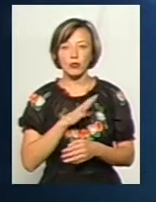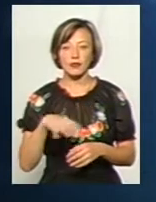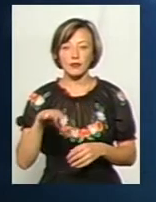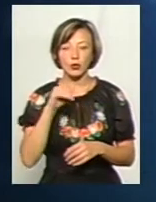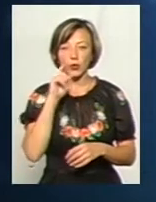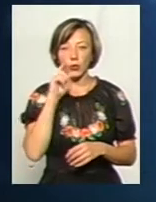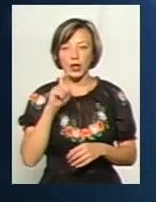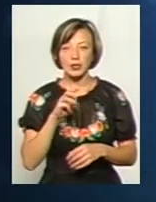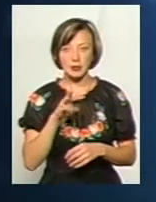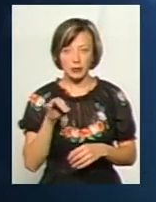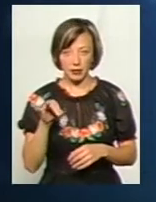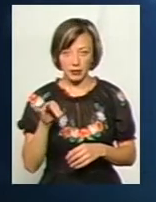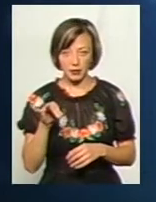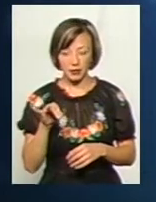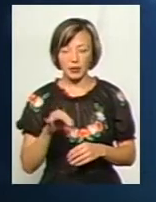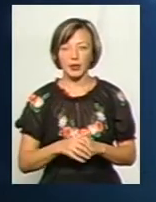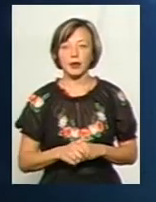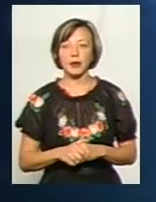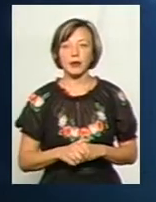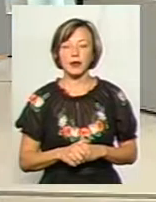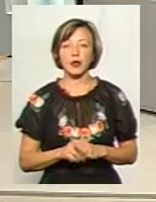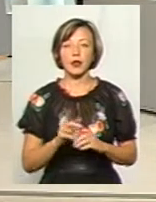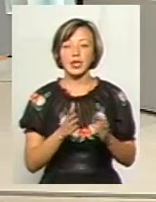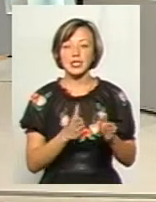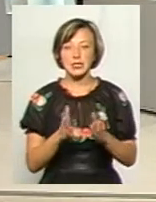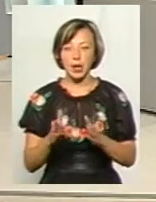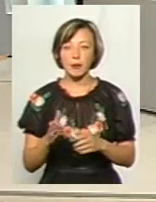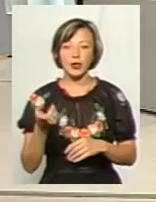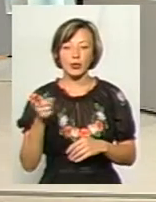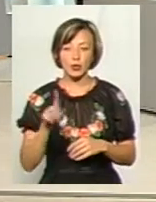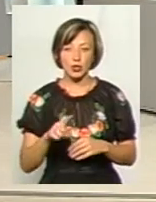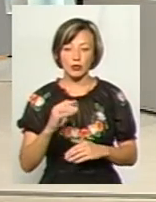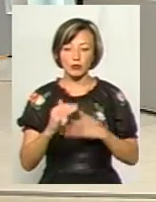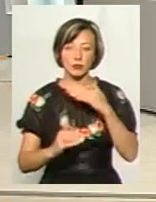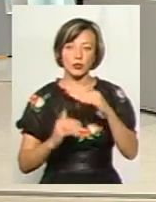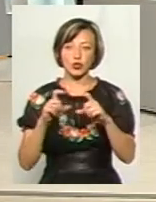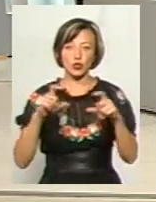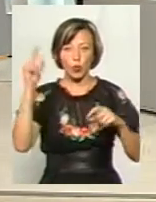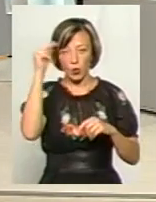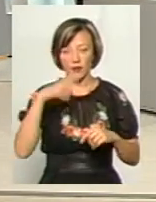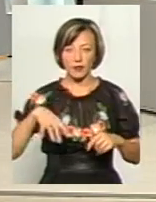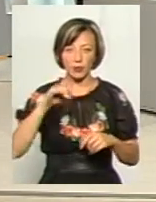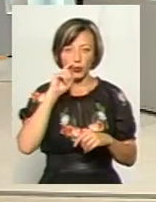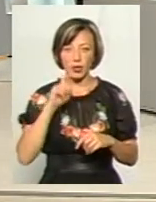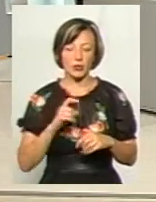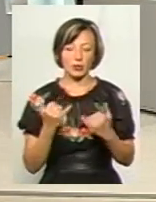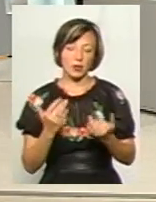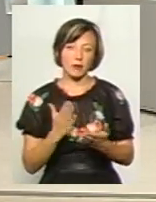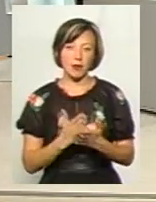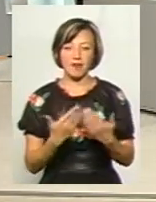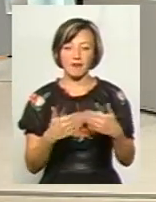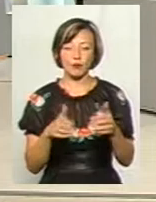всі українськими, дитячі садочки, як система. І тоді школи всі українськими, і щодні ми мали би